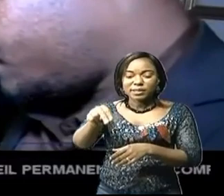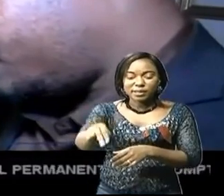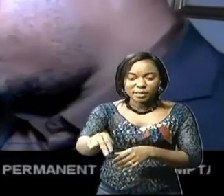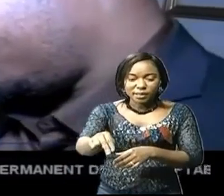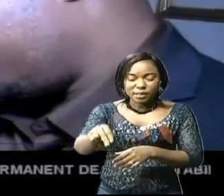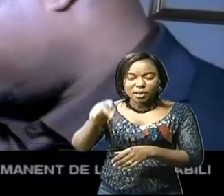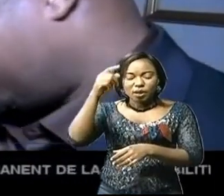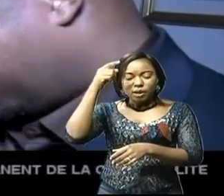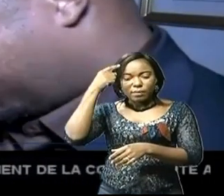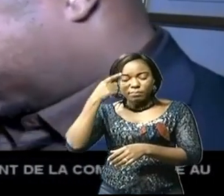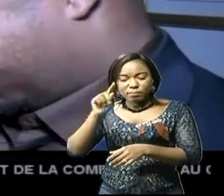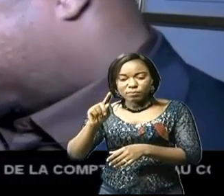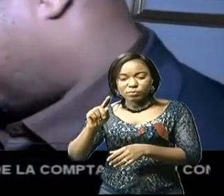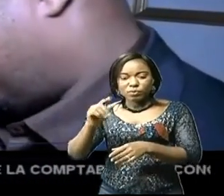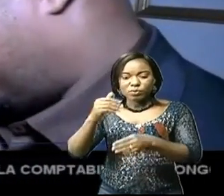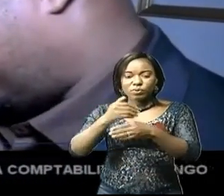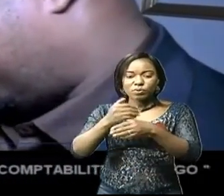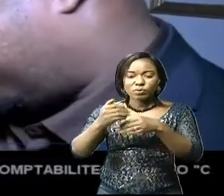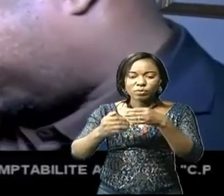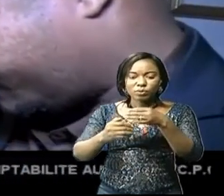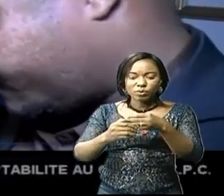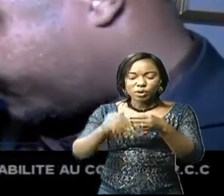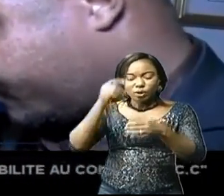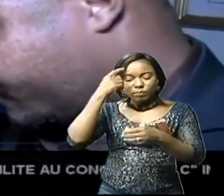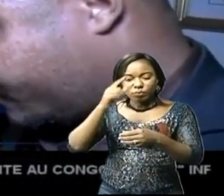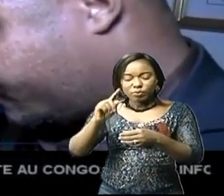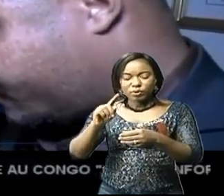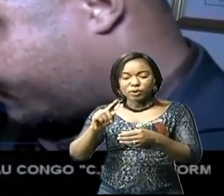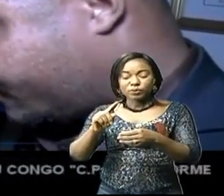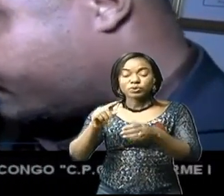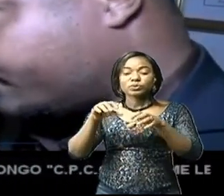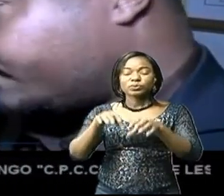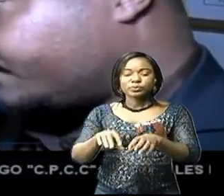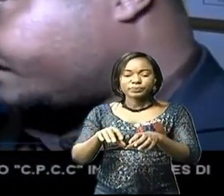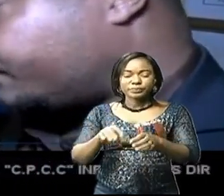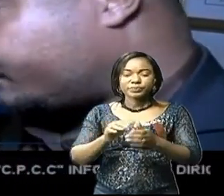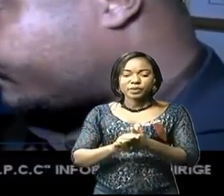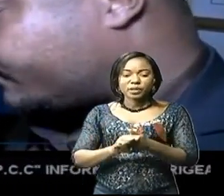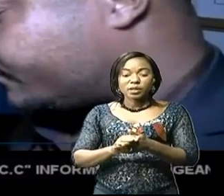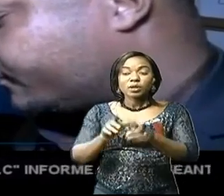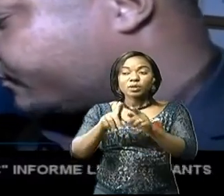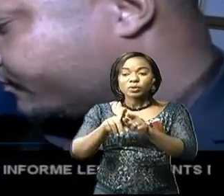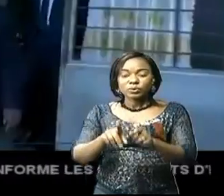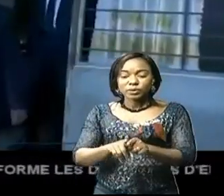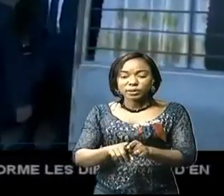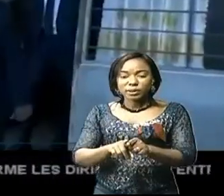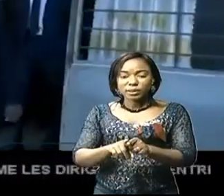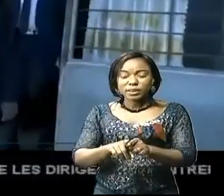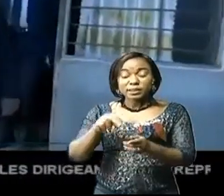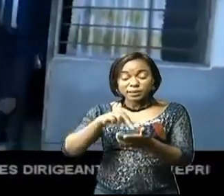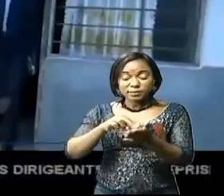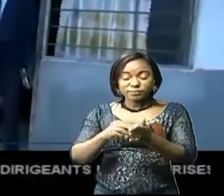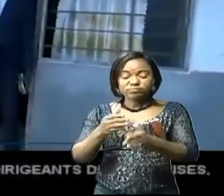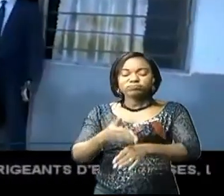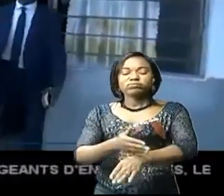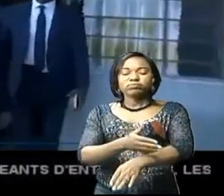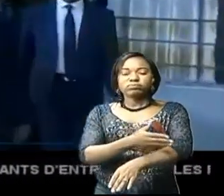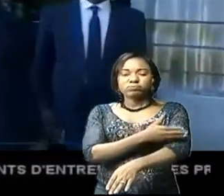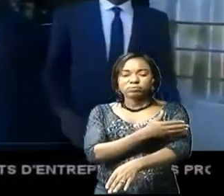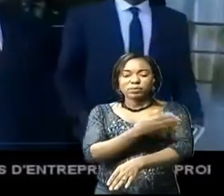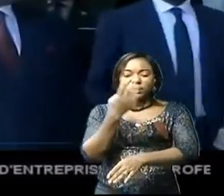,715,213 francs congolais. Il se dégage un taux d'accroissement de 47